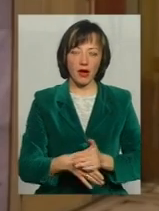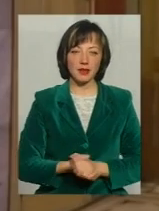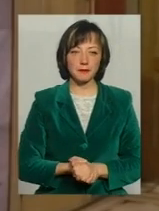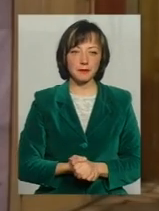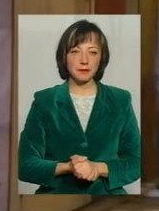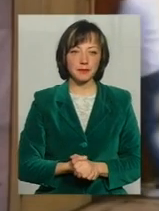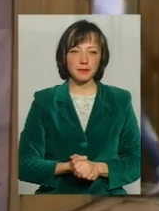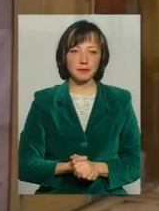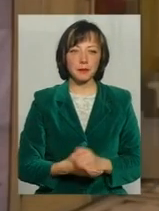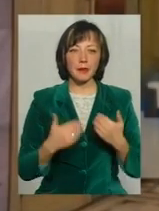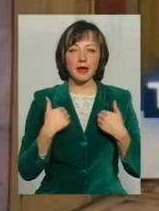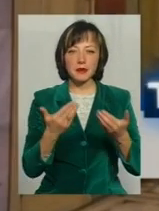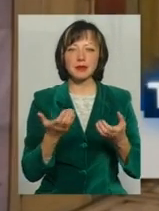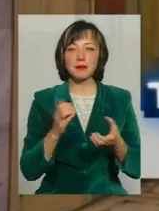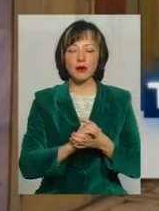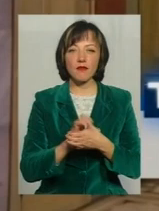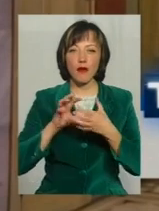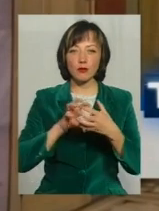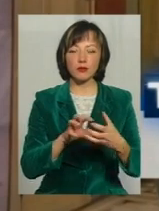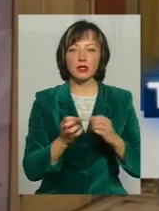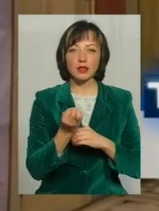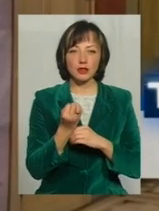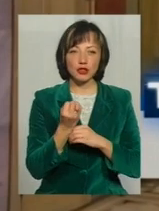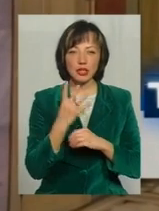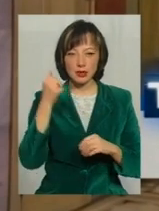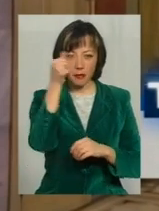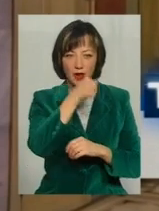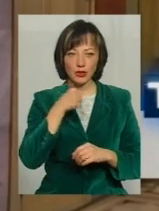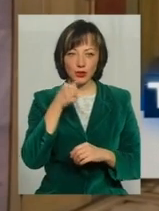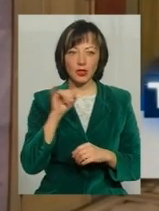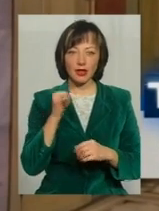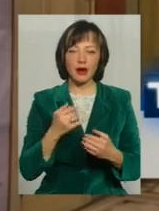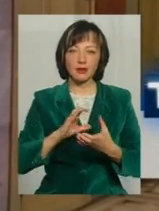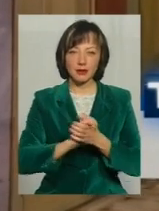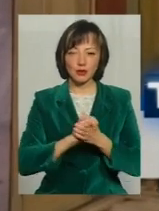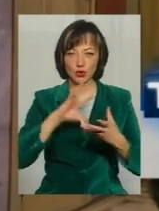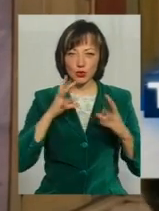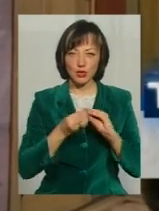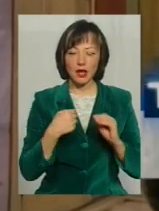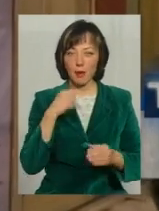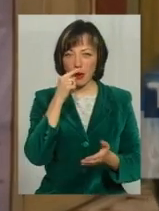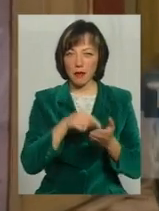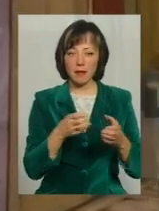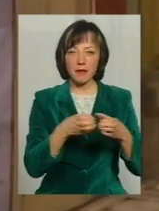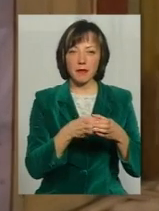Вместе познакомились в автобусі на 2014-му Ну і так здружилися Попав в першу роту